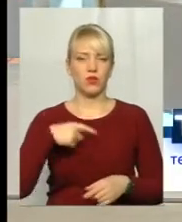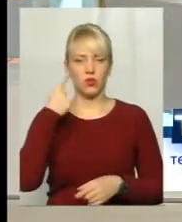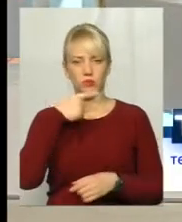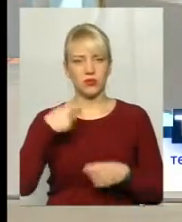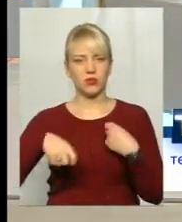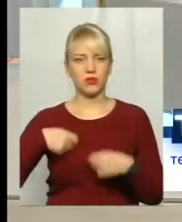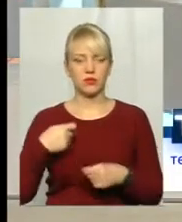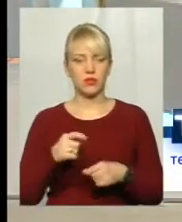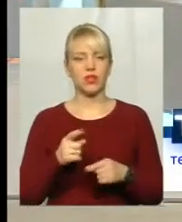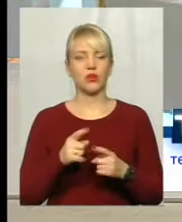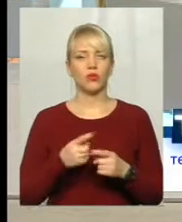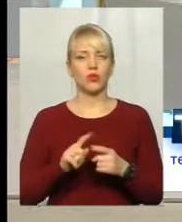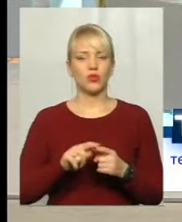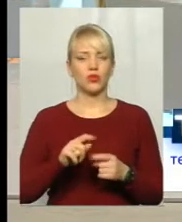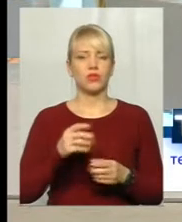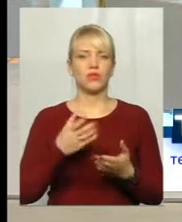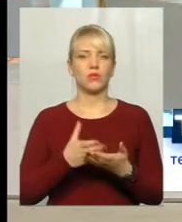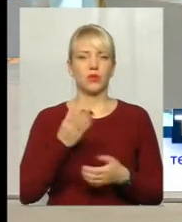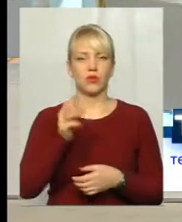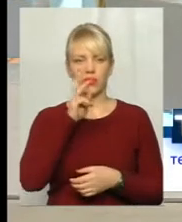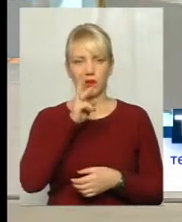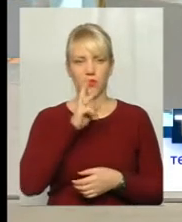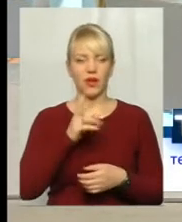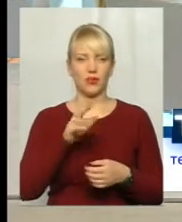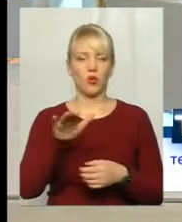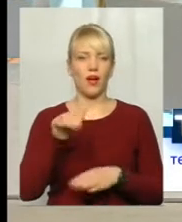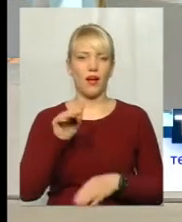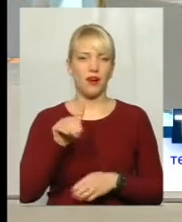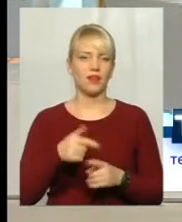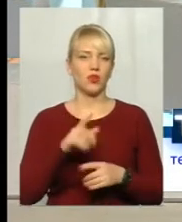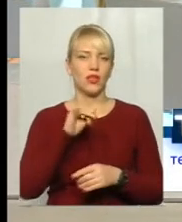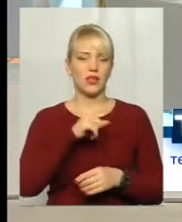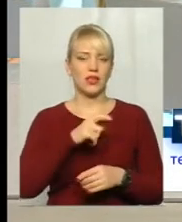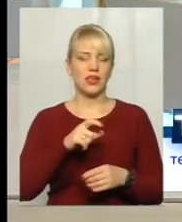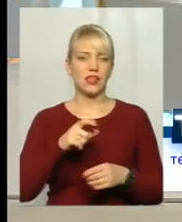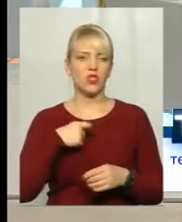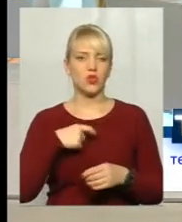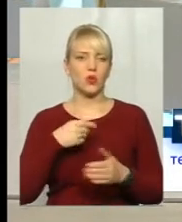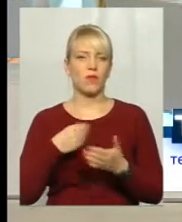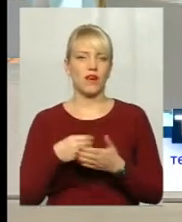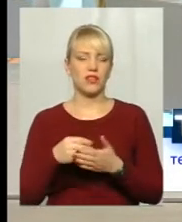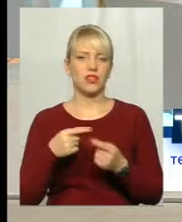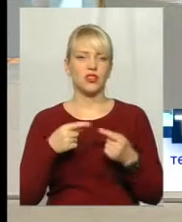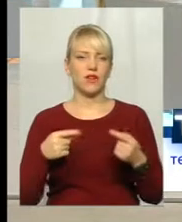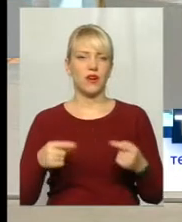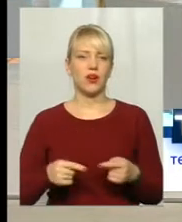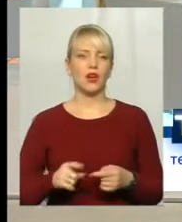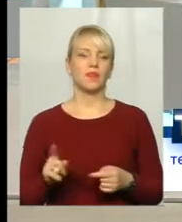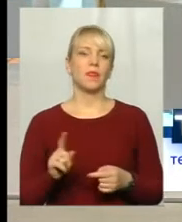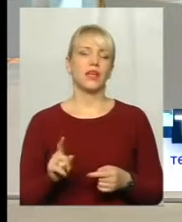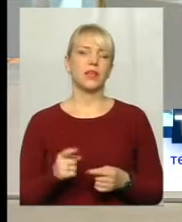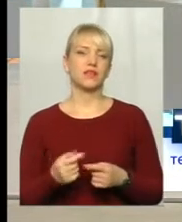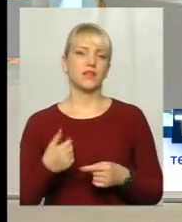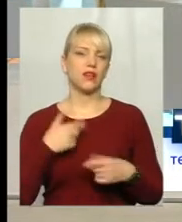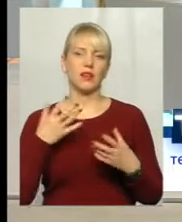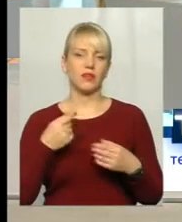акції, тому що він платить за робітну плату, за аренду і за собівартості товару, щоб він продав по собі вартості товар цей, ну, теж я